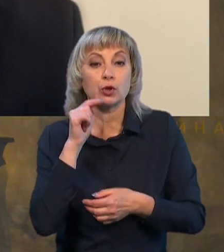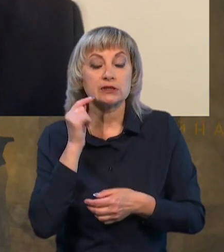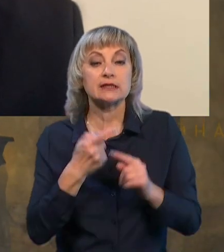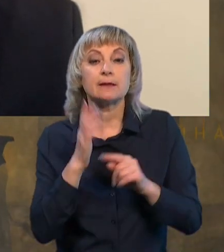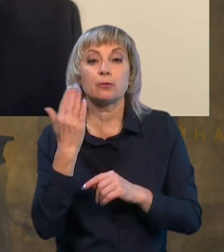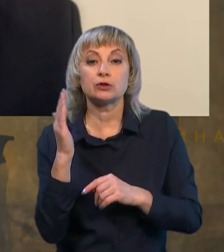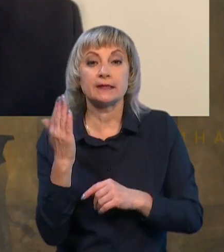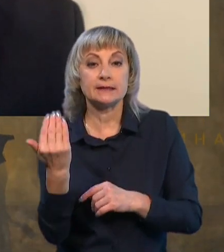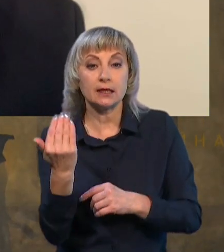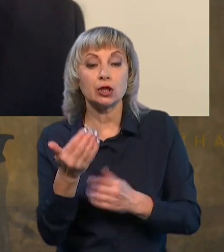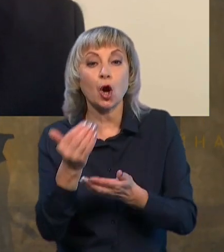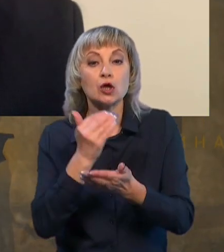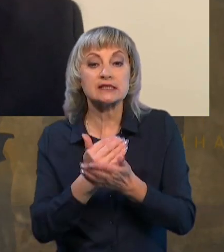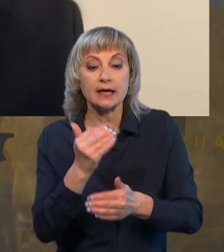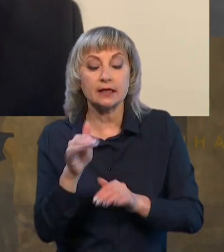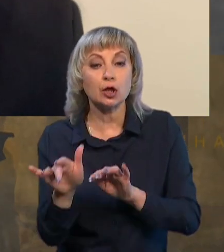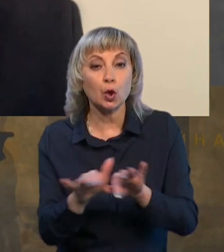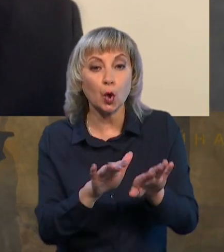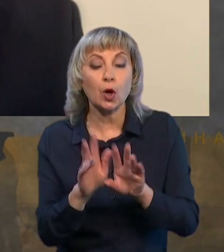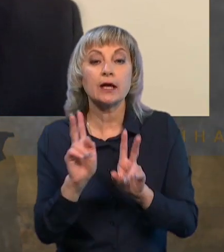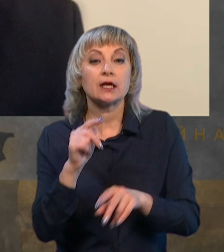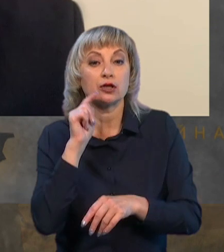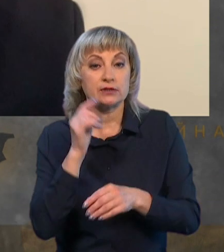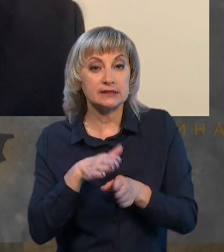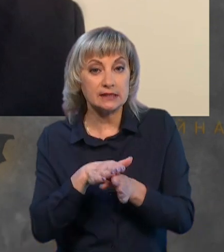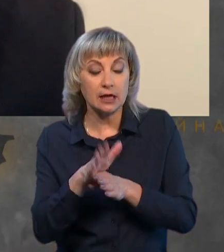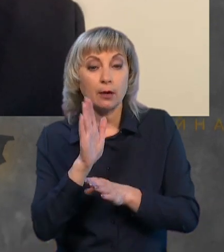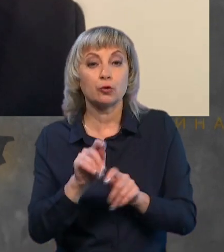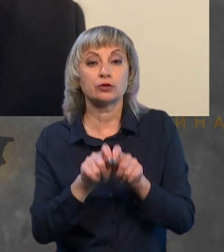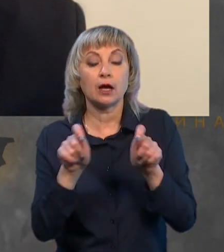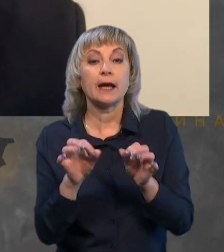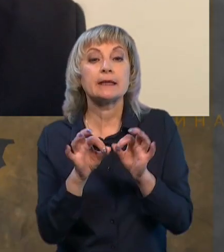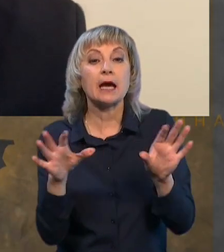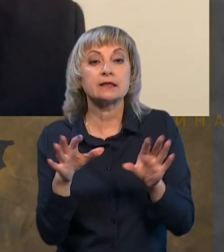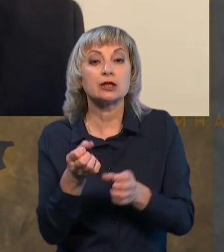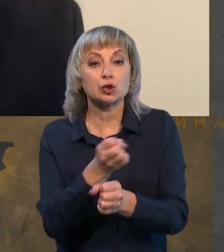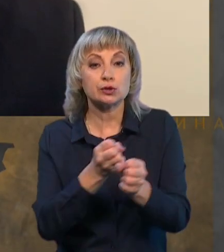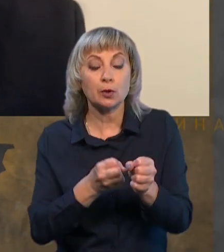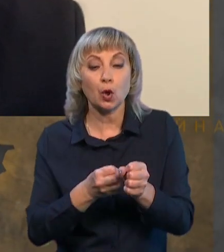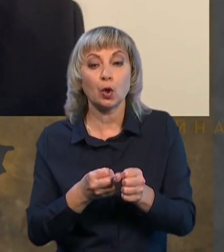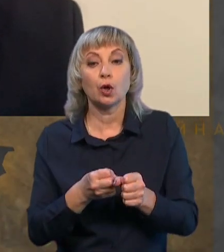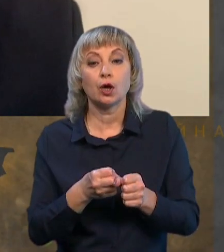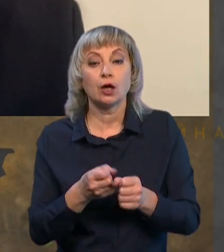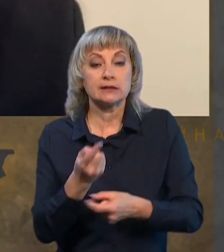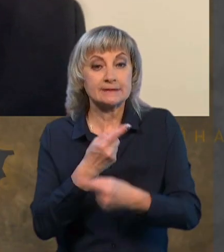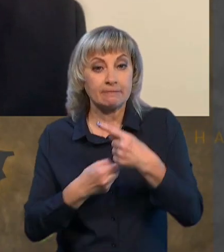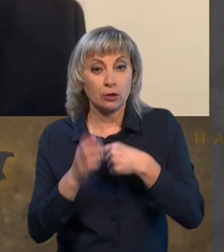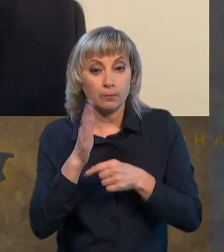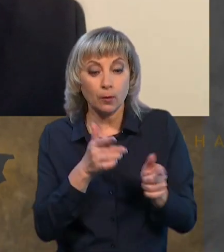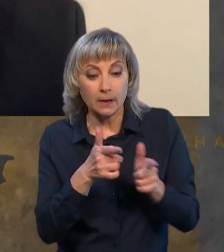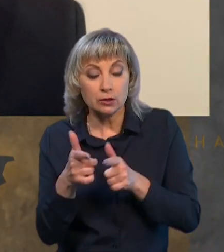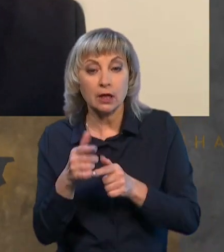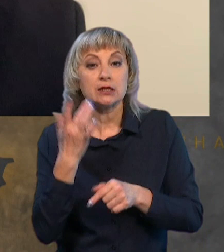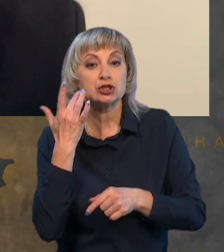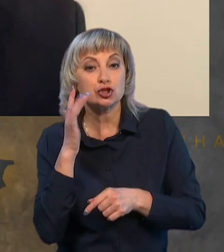останній крок, який вони здійсняють, якщо вони будуть розгортати ядерні зброї за здатні. Зворотню буде підготовлено і